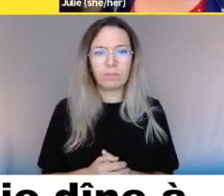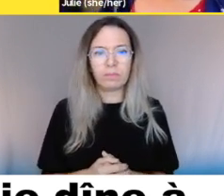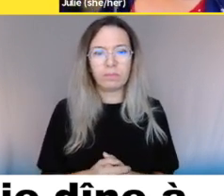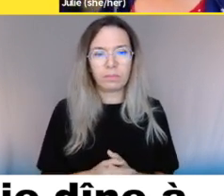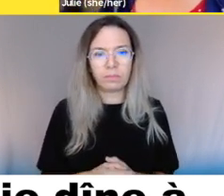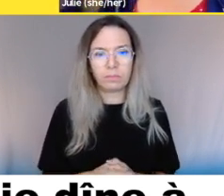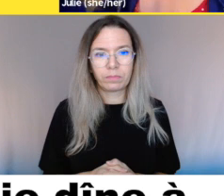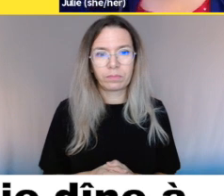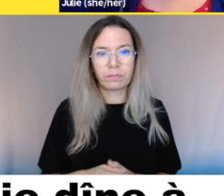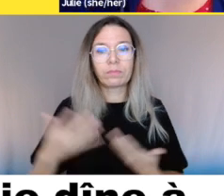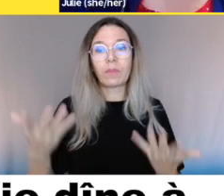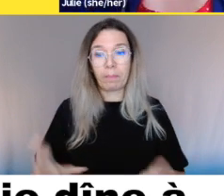handicap.